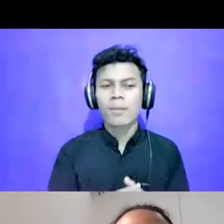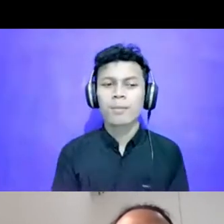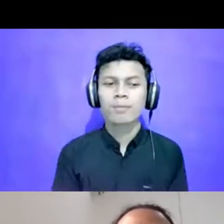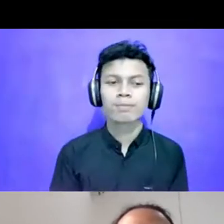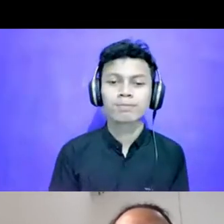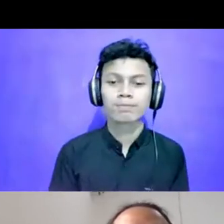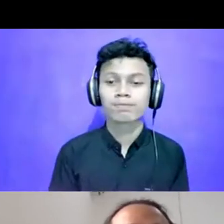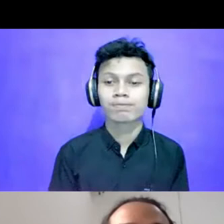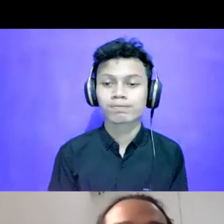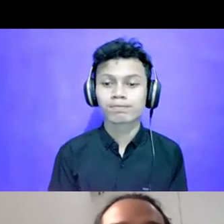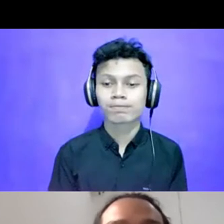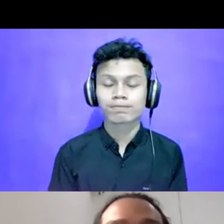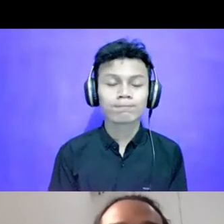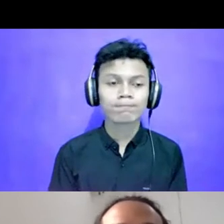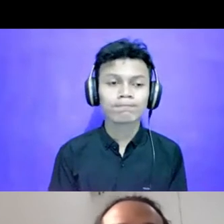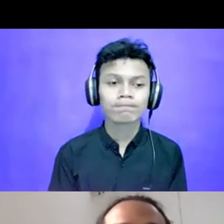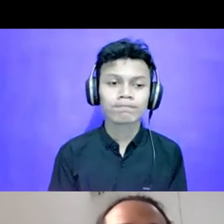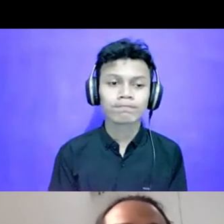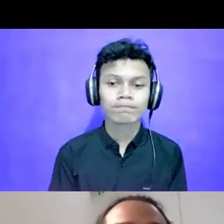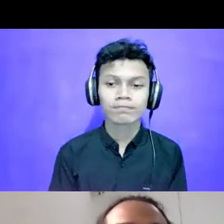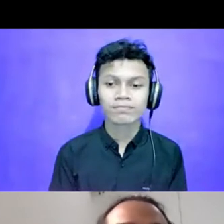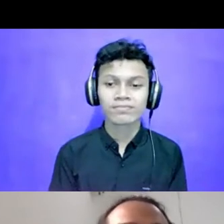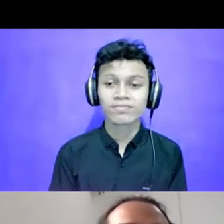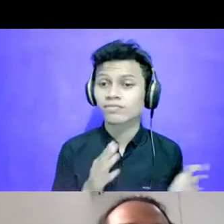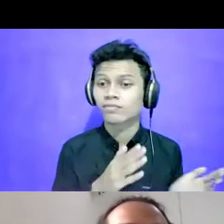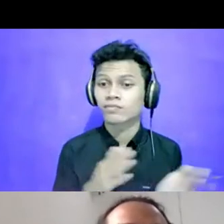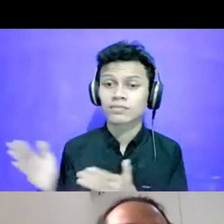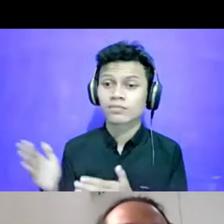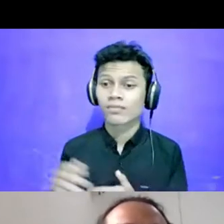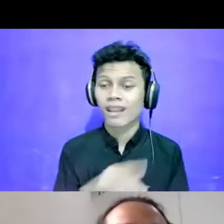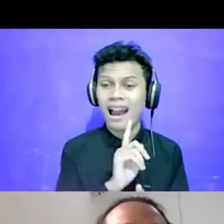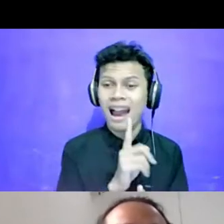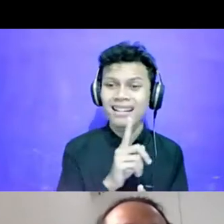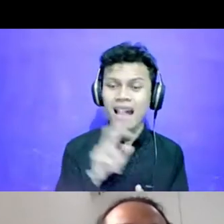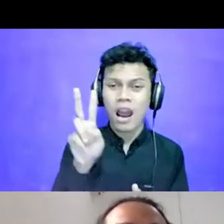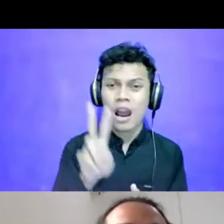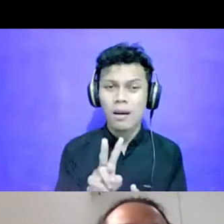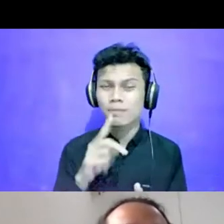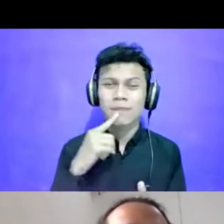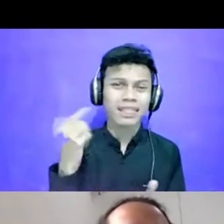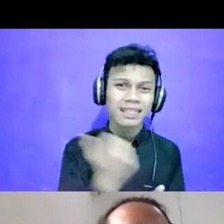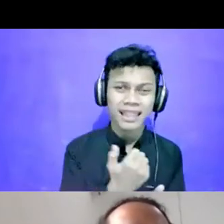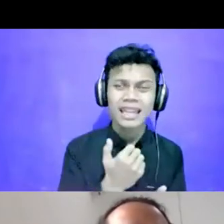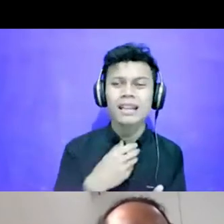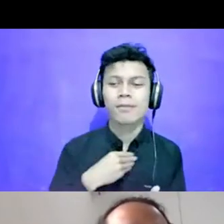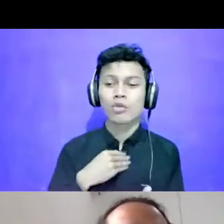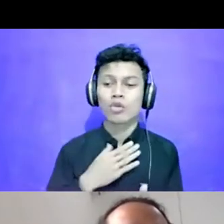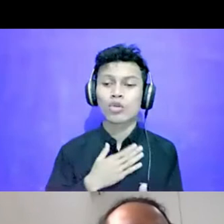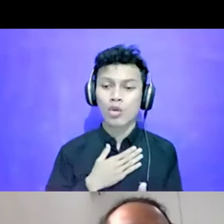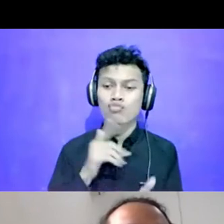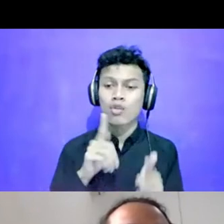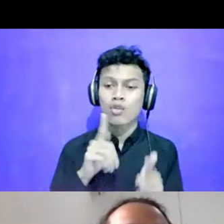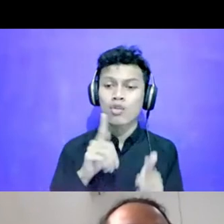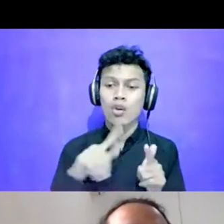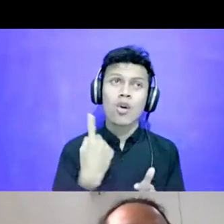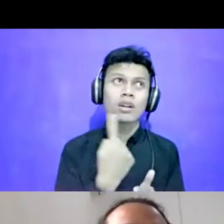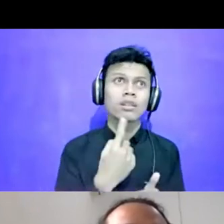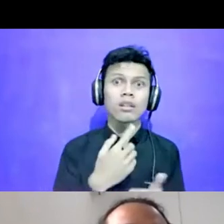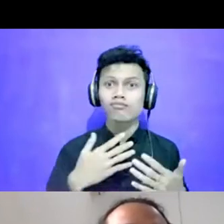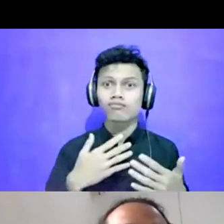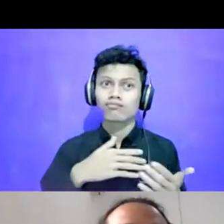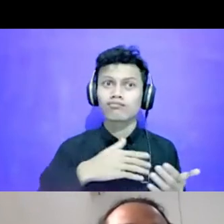Nah Ada Yang Perlu Yang Penting Menurutku Ketika Kita Sudah